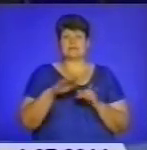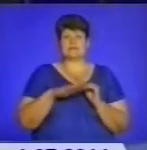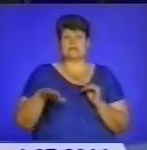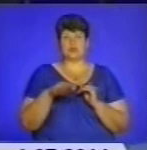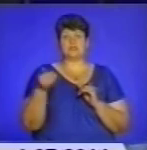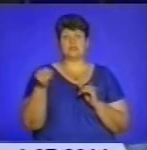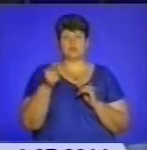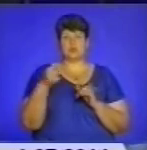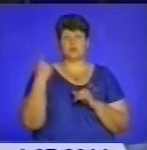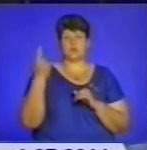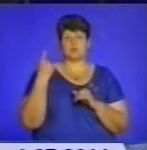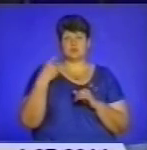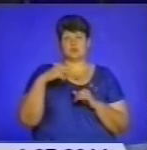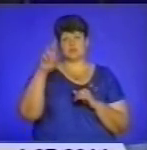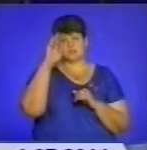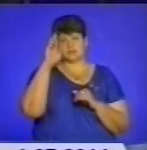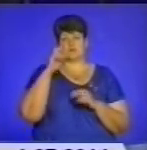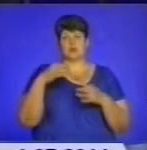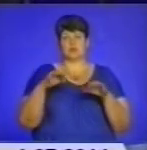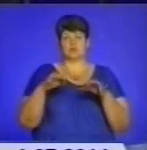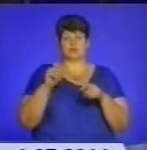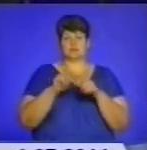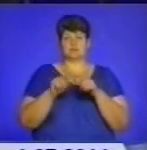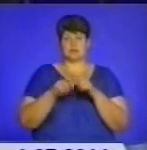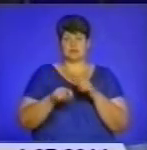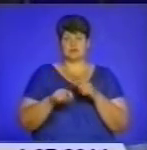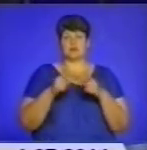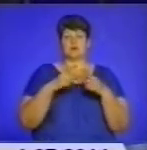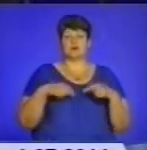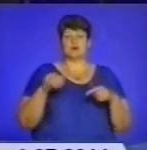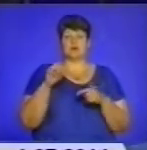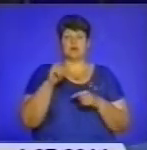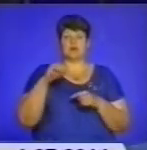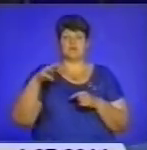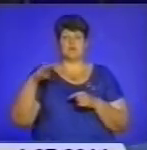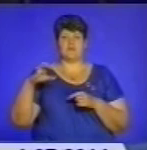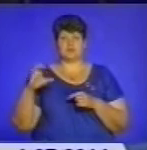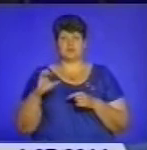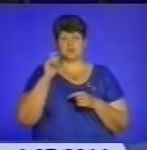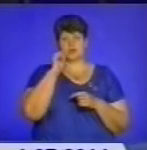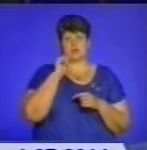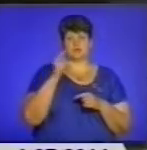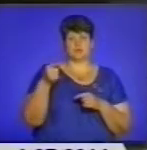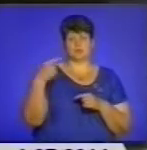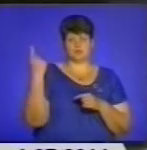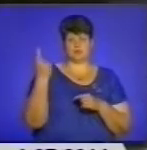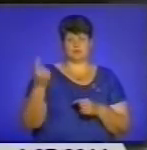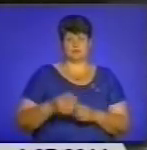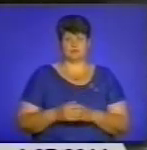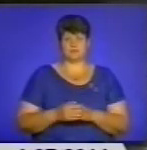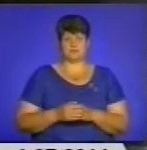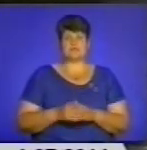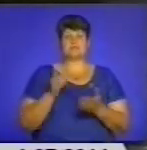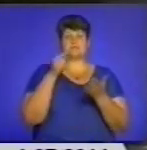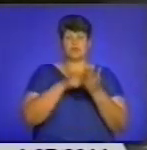Тернопільської обласної державтоінспекції. Відеоматеріал сектору зв'язків з громадськістю УМВС України в Тернопільській області. З